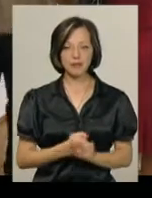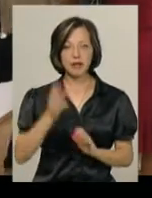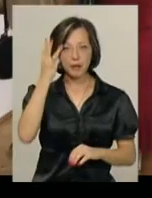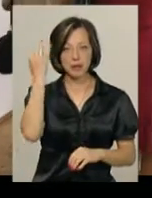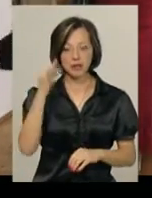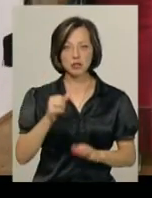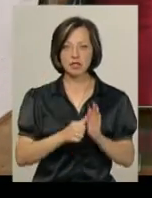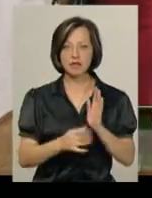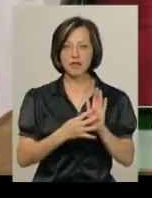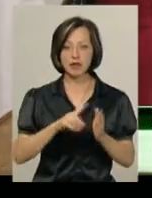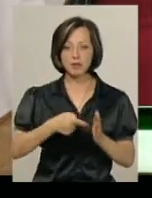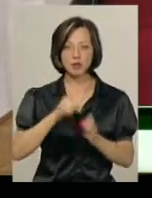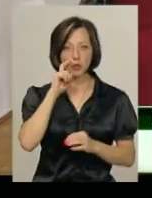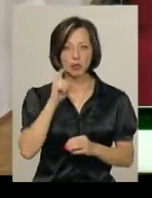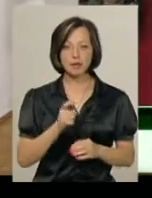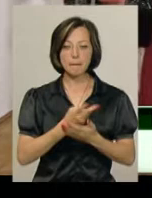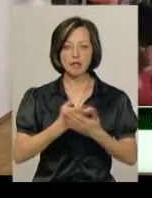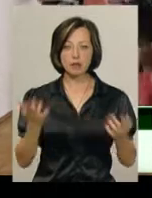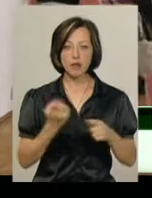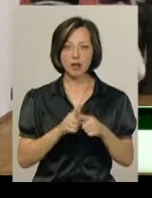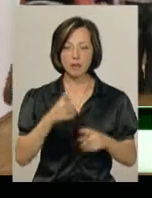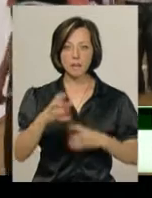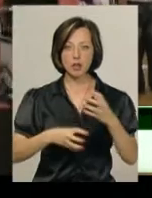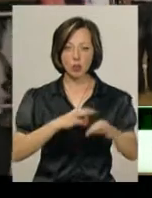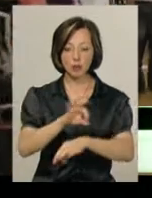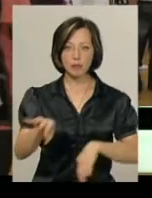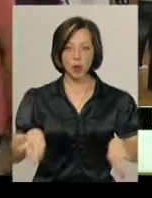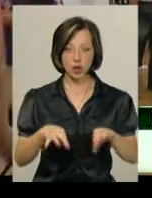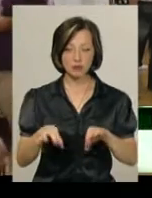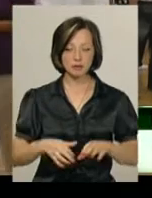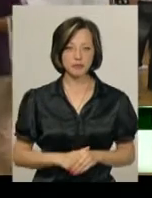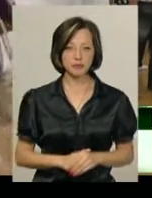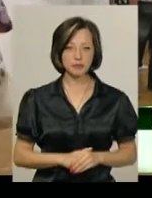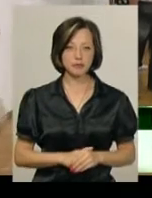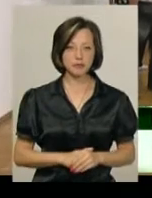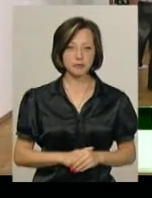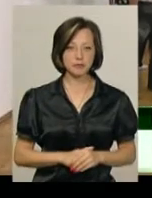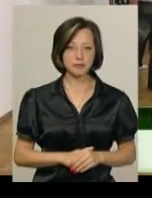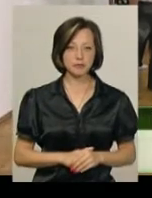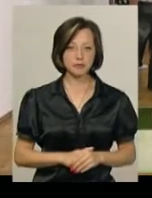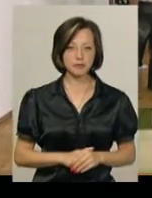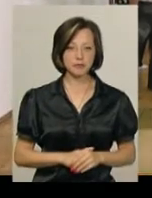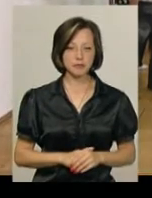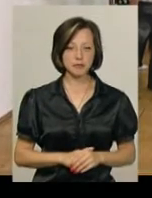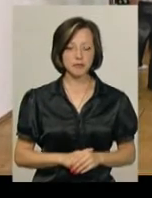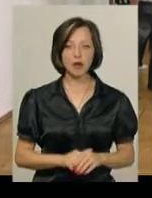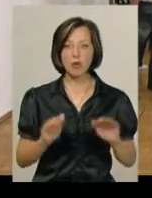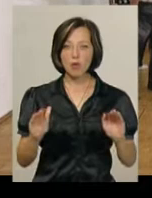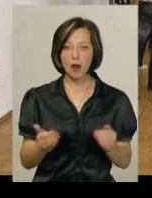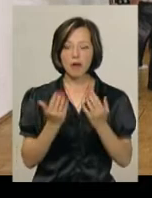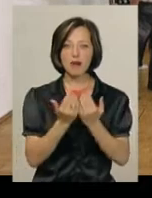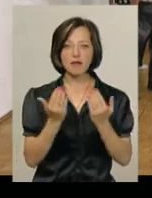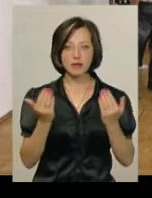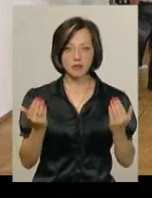69-те місце в Україні, у якому презентували міжнародний проєкт Сергій Параджанов «Імпресія дотику». У рамках